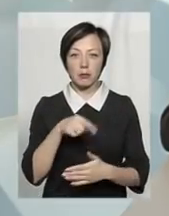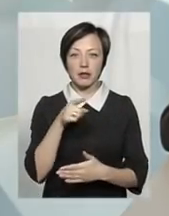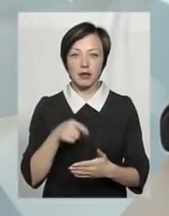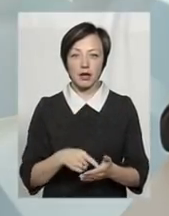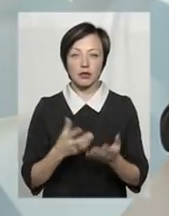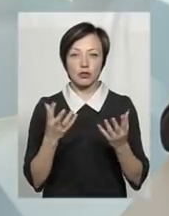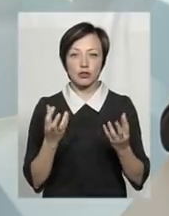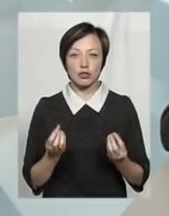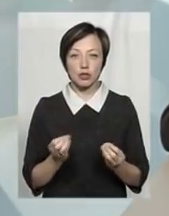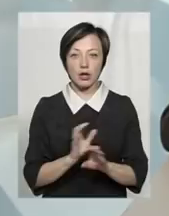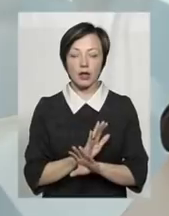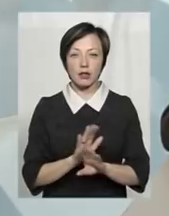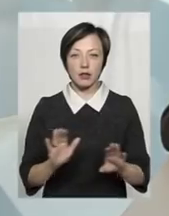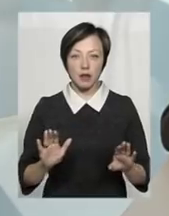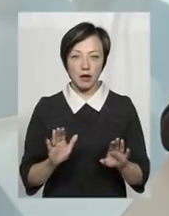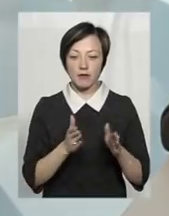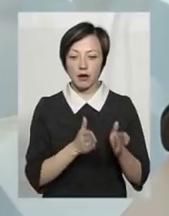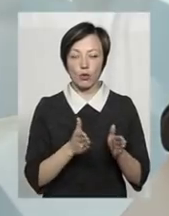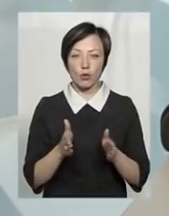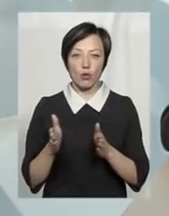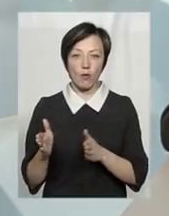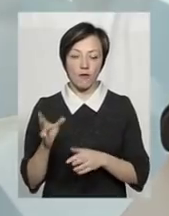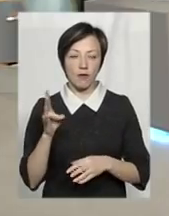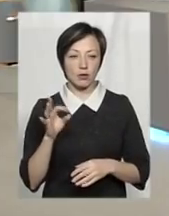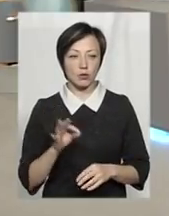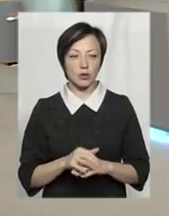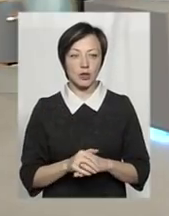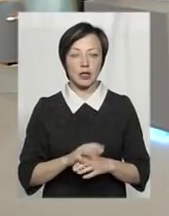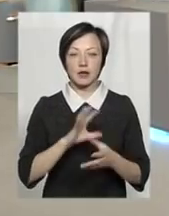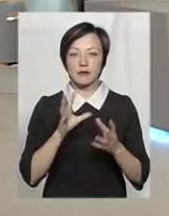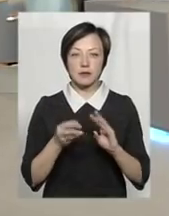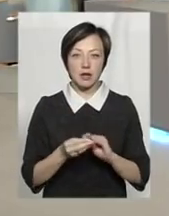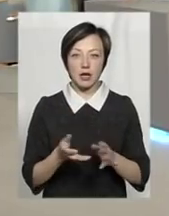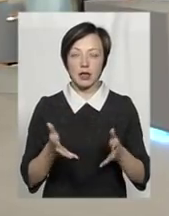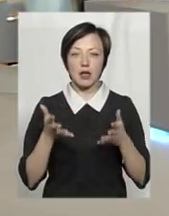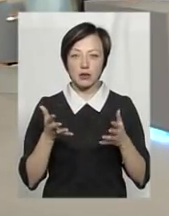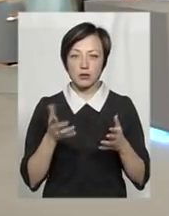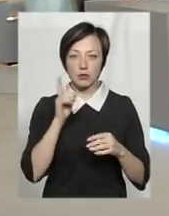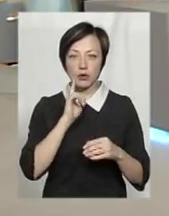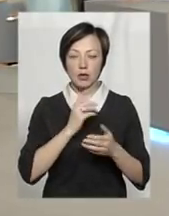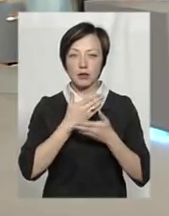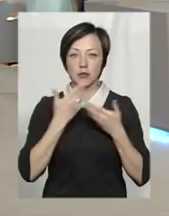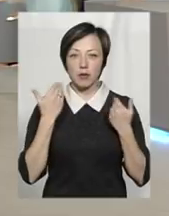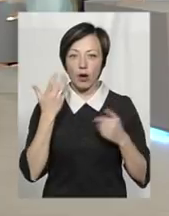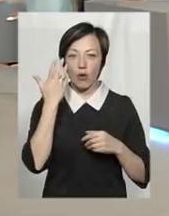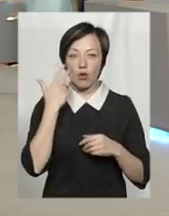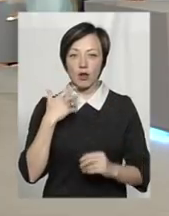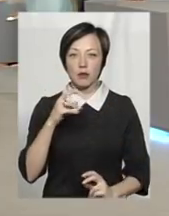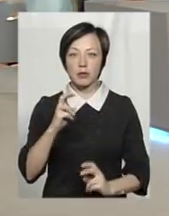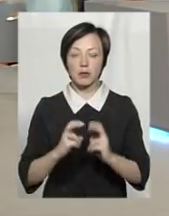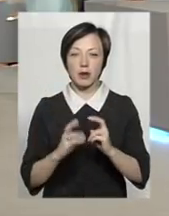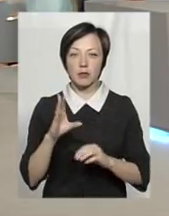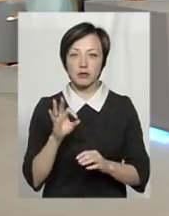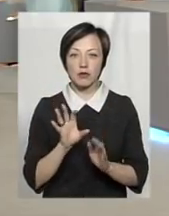ще не врегулюване. Немає взагалі ясності ніяк? Звичайно. Коли підприємство